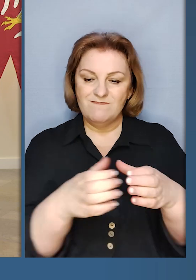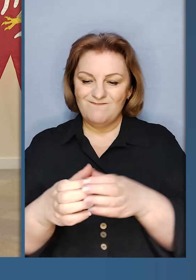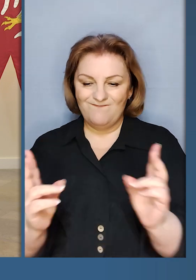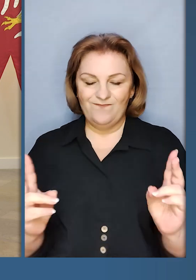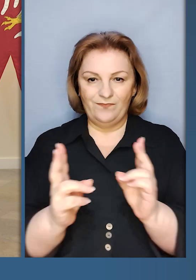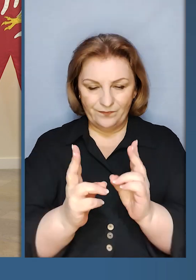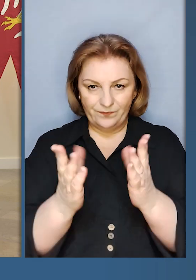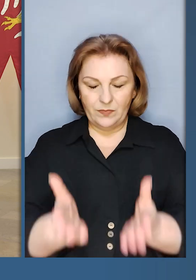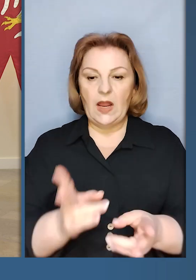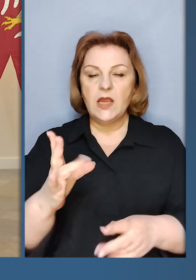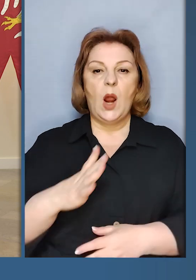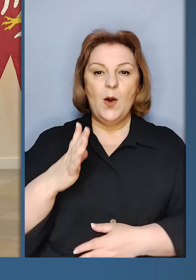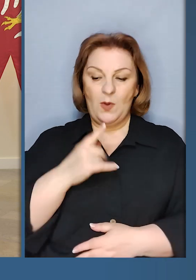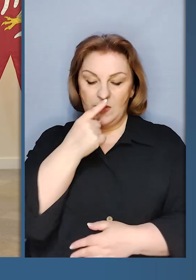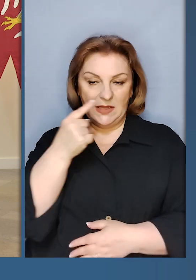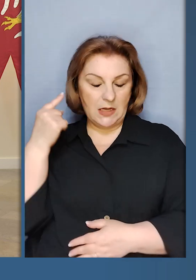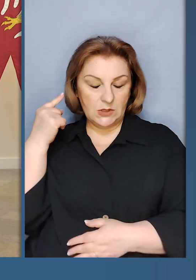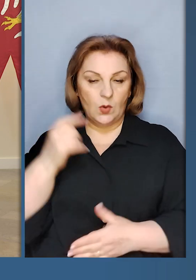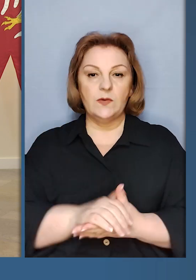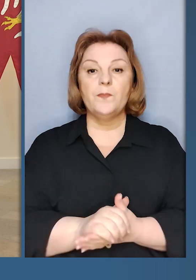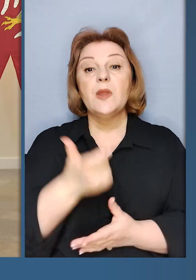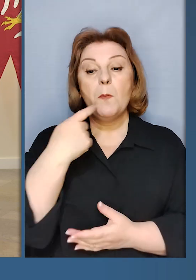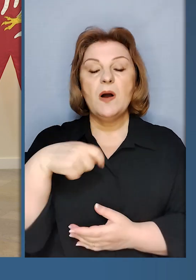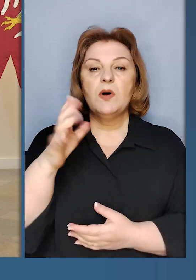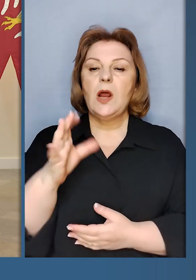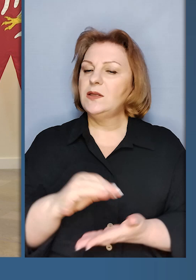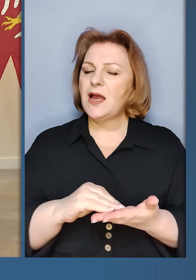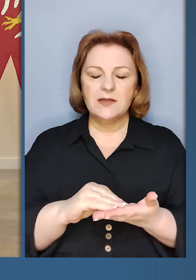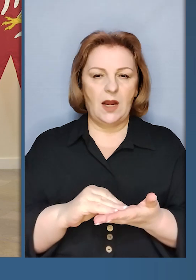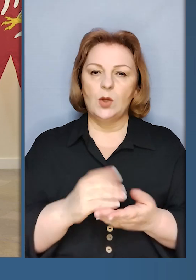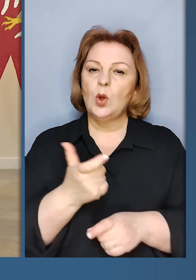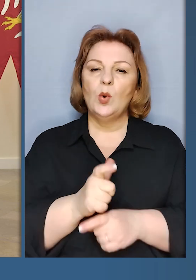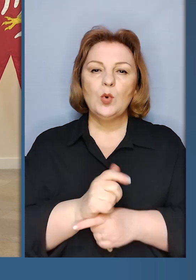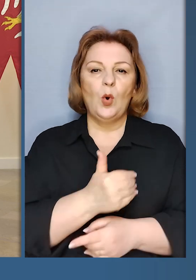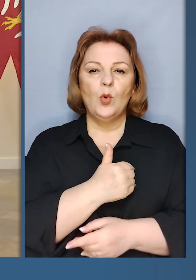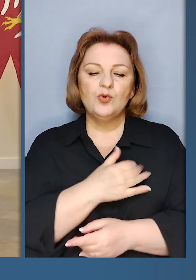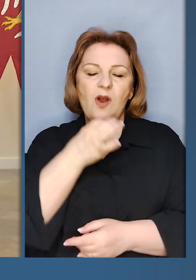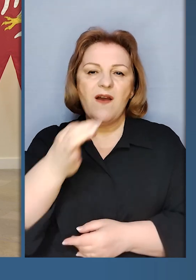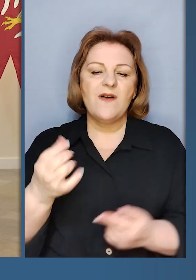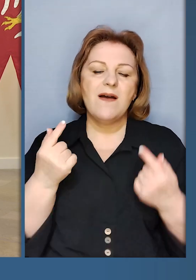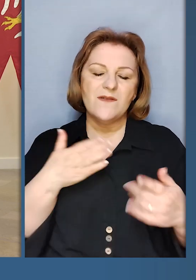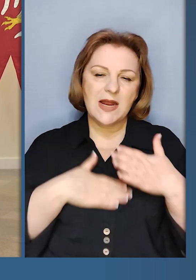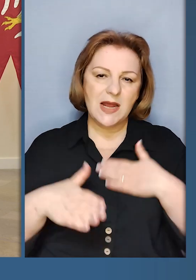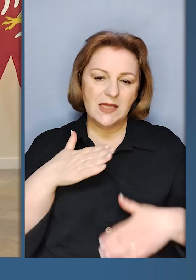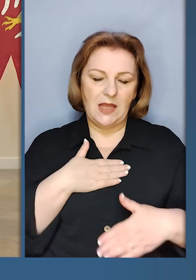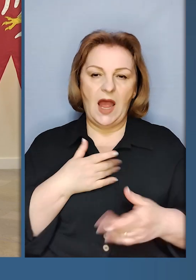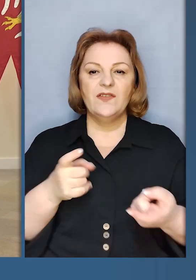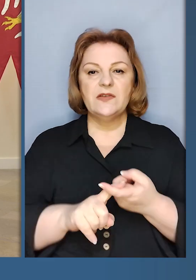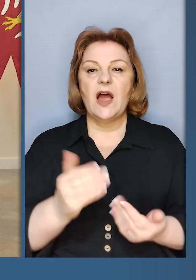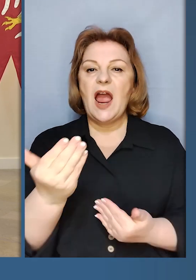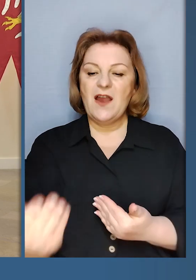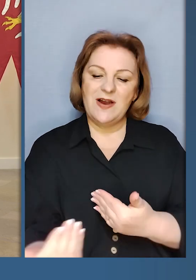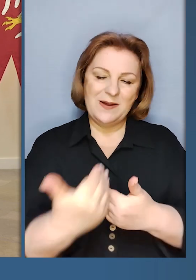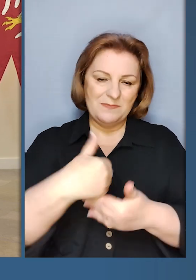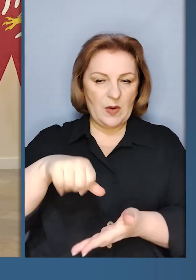делегацій, які відбулися нещодавно. Пане президенте, я ще раз дуже хочу висловити велику радість у зв'язку з